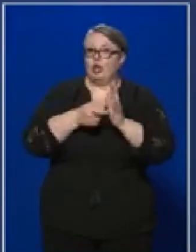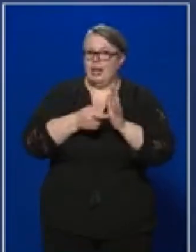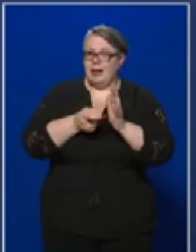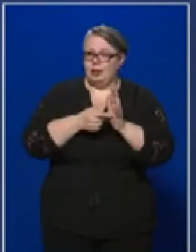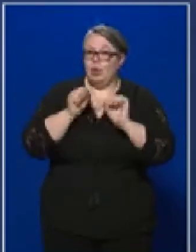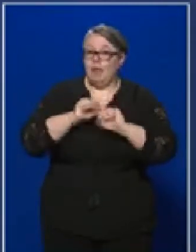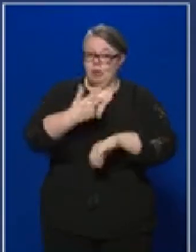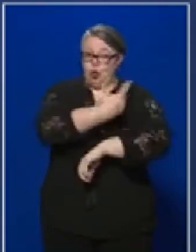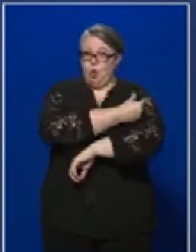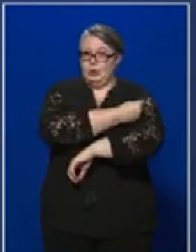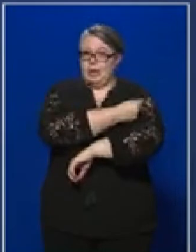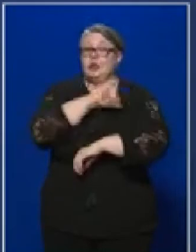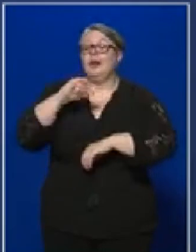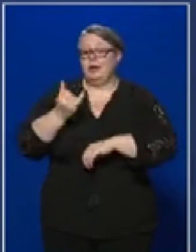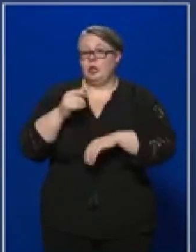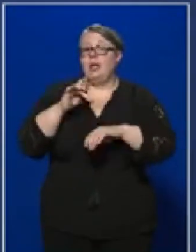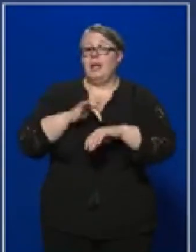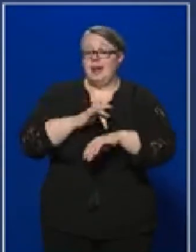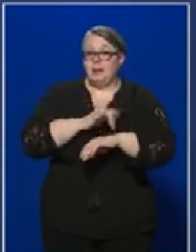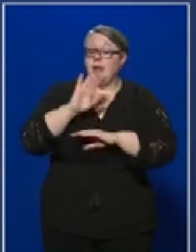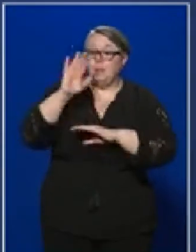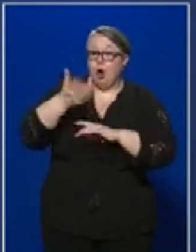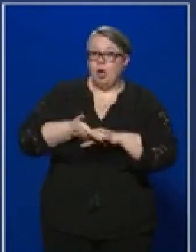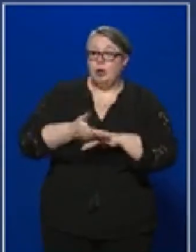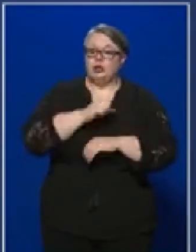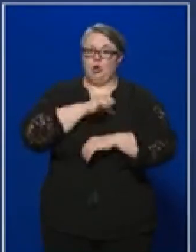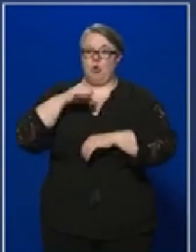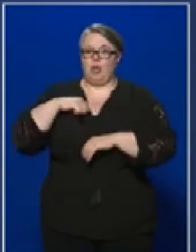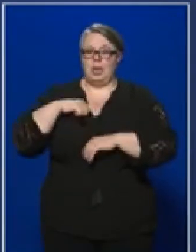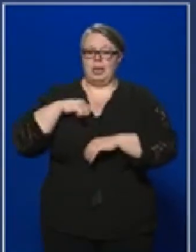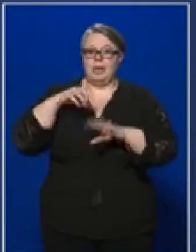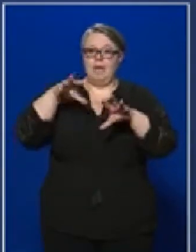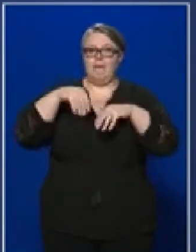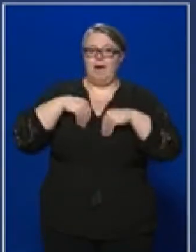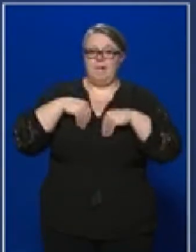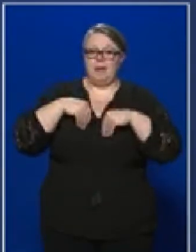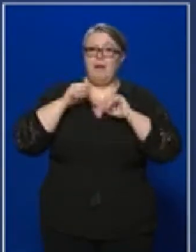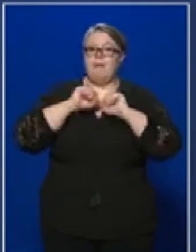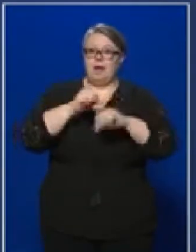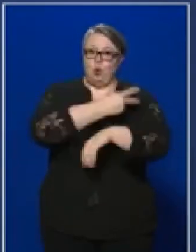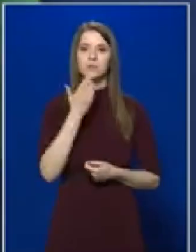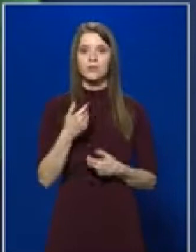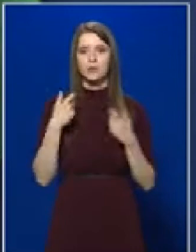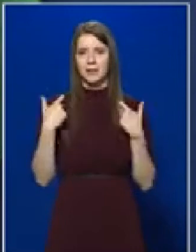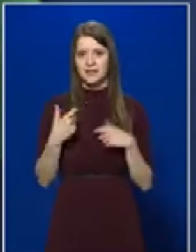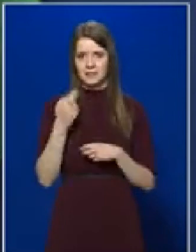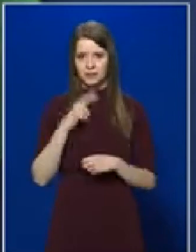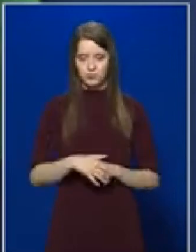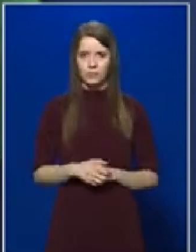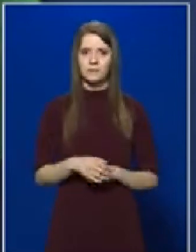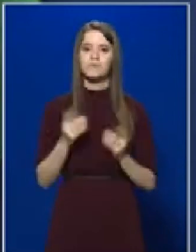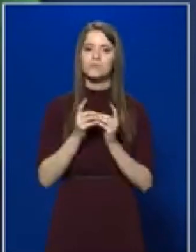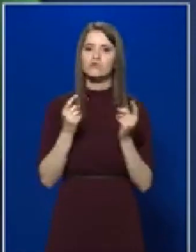védőoltásokat és érinti ez majd az önként felvehető védőoltásokat is. Nemzeti,